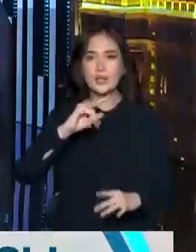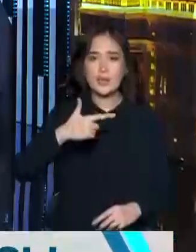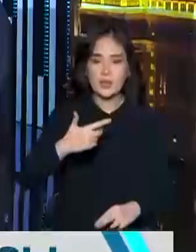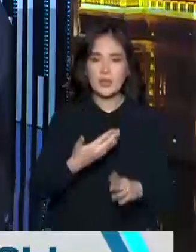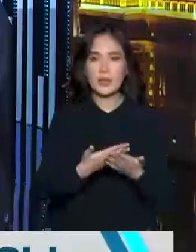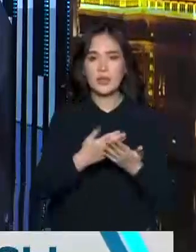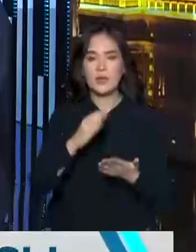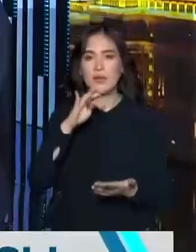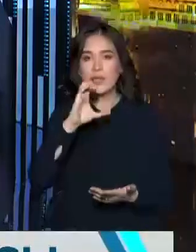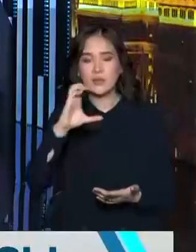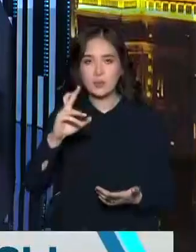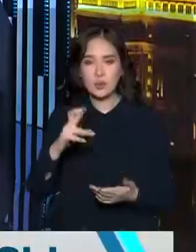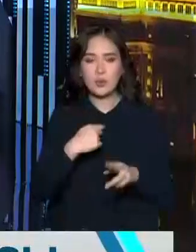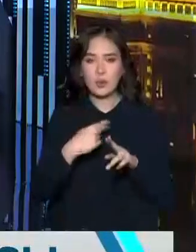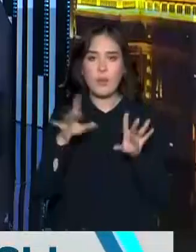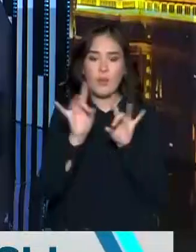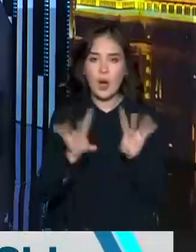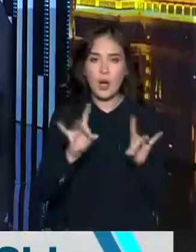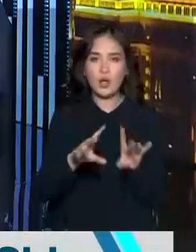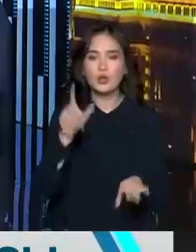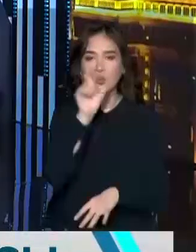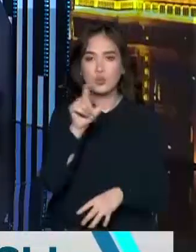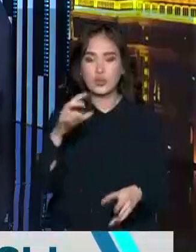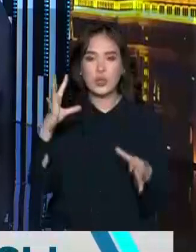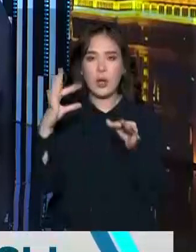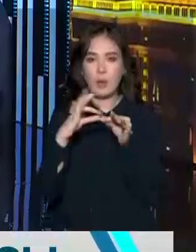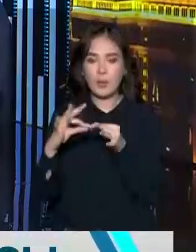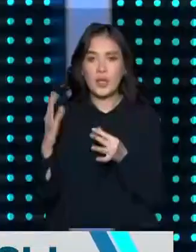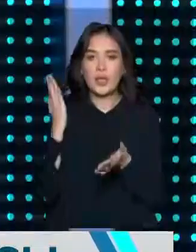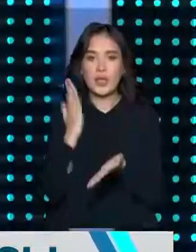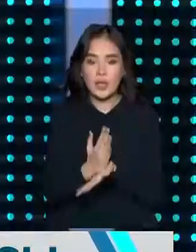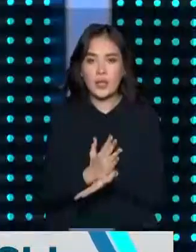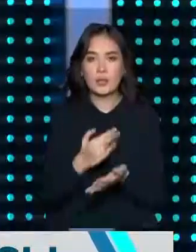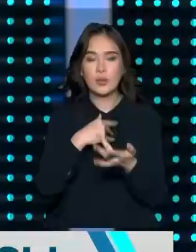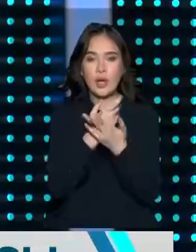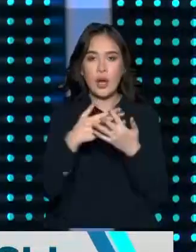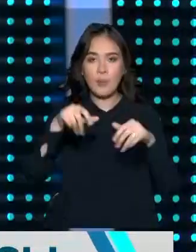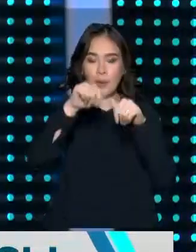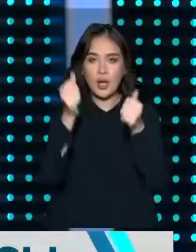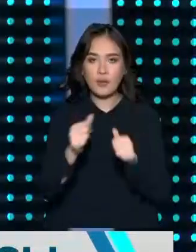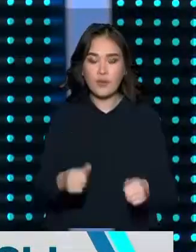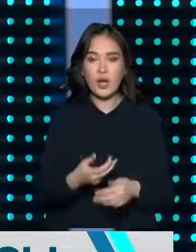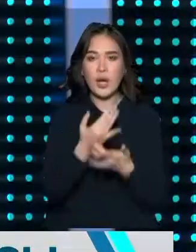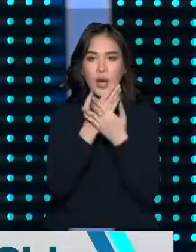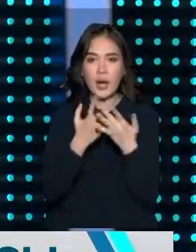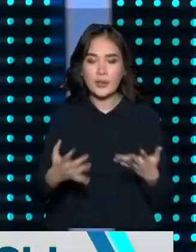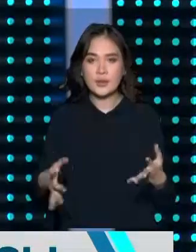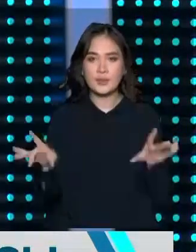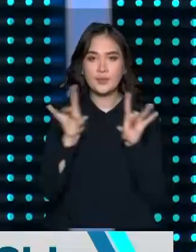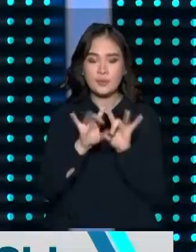желерінде өзім белсен топтабылам. Өзімнің нақты ұқырмандарын бар. Әрине меніңді ол түрлі платформаларды арнайы ақпараттық